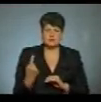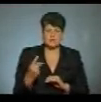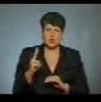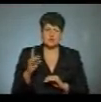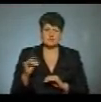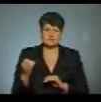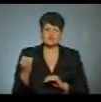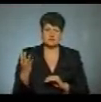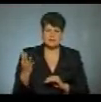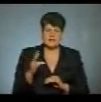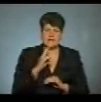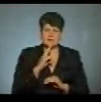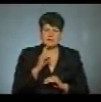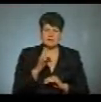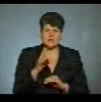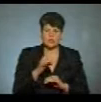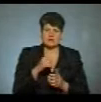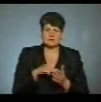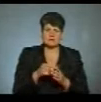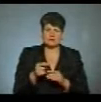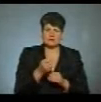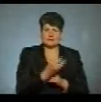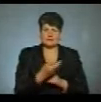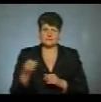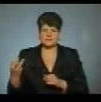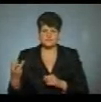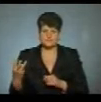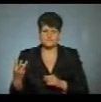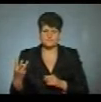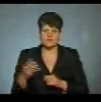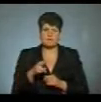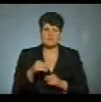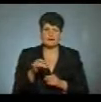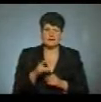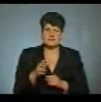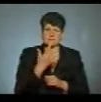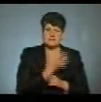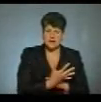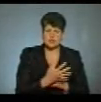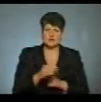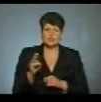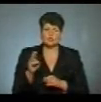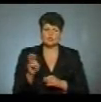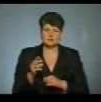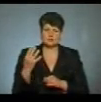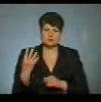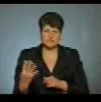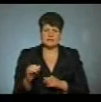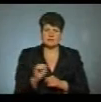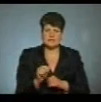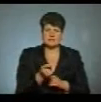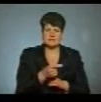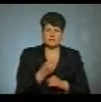Козівський – 14, Кременецький район і місто Тернопіль – по 13 випадків, Підгаєцький – 5, Шумський – 4, Теребовлянський і